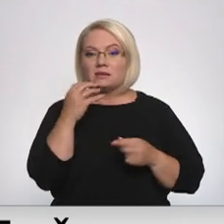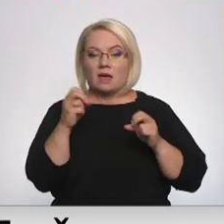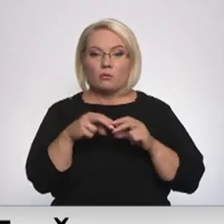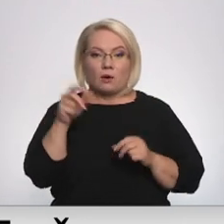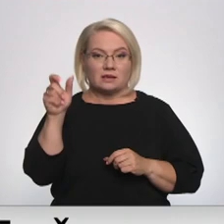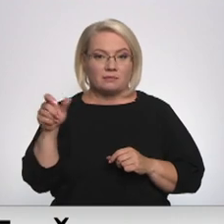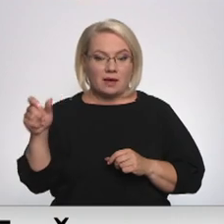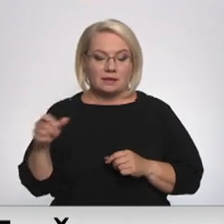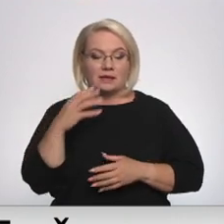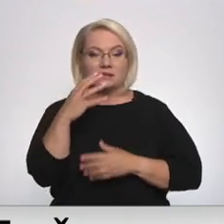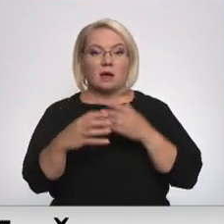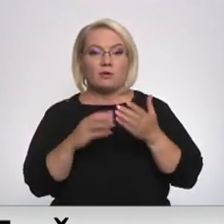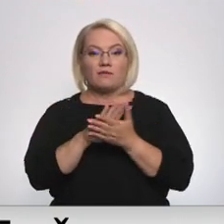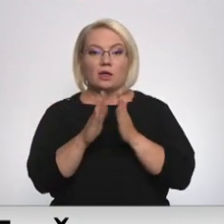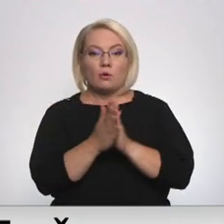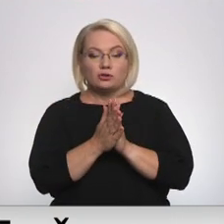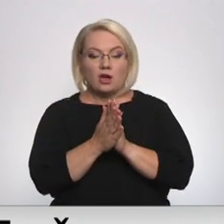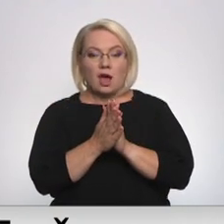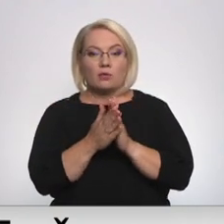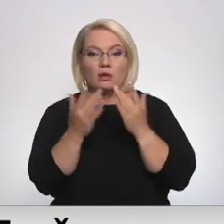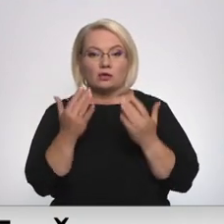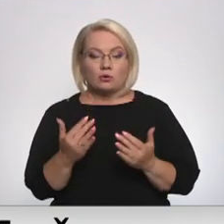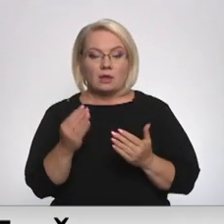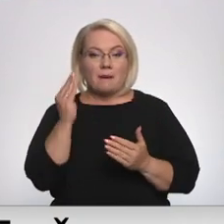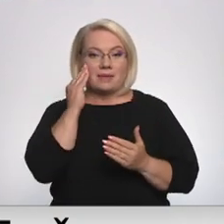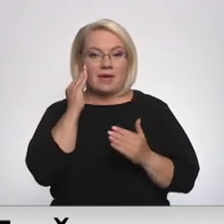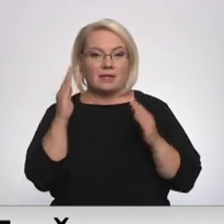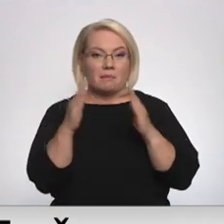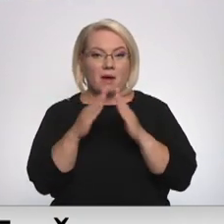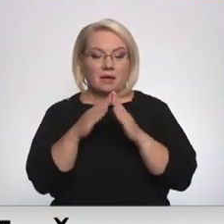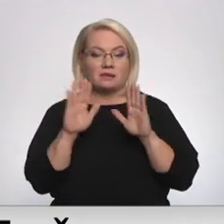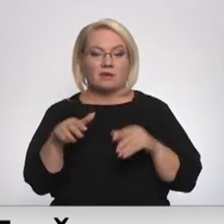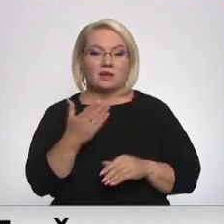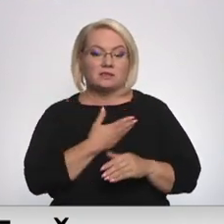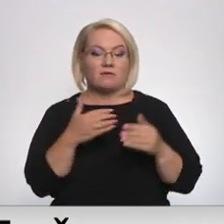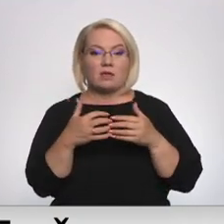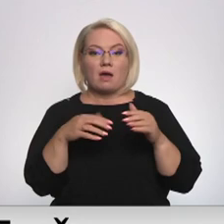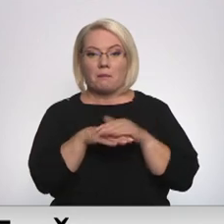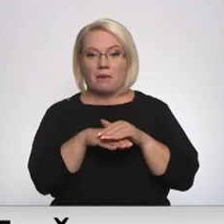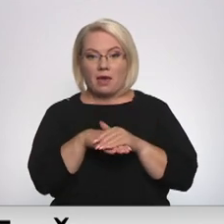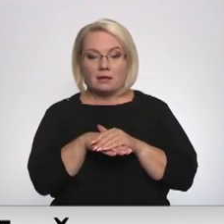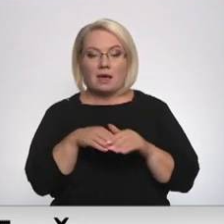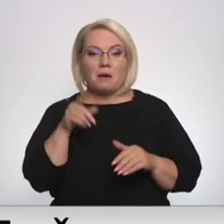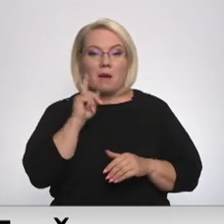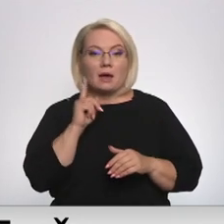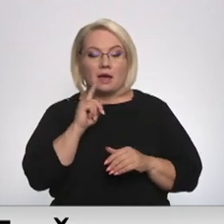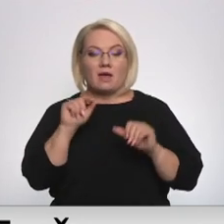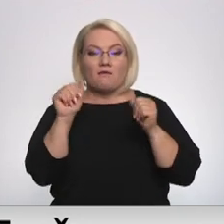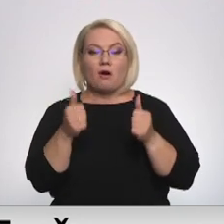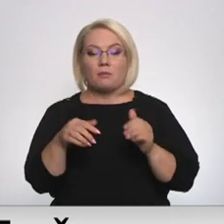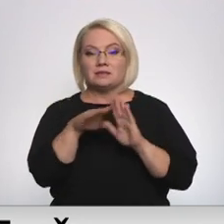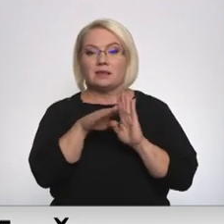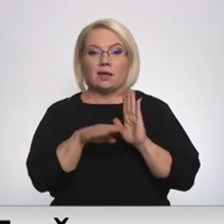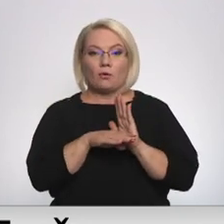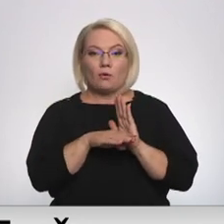Startautisko vienošanos rezultātā minētajās ēkās varētu izmitināt kara bēgļus. Pagaidām formālais likumdošanas